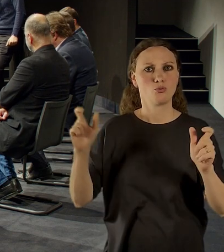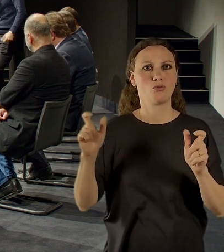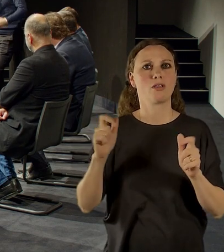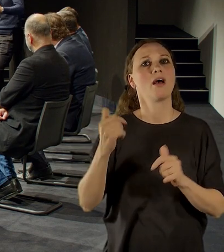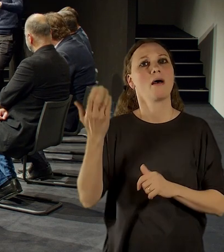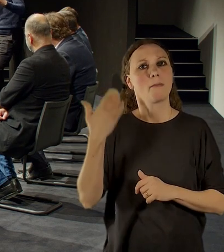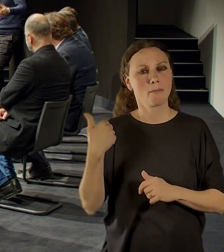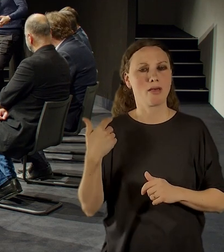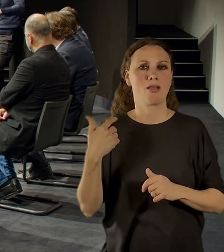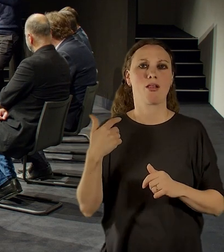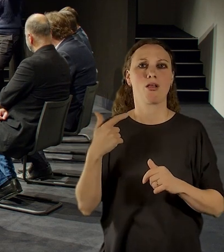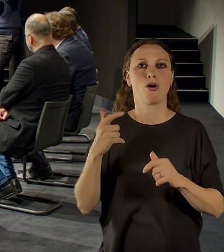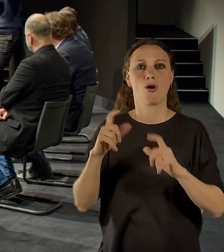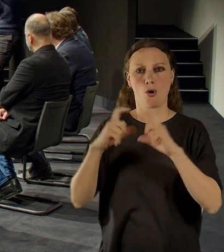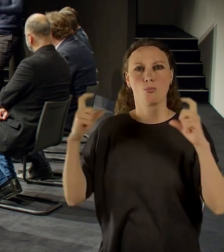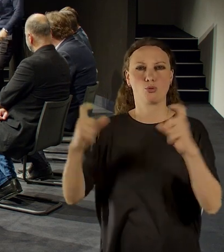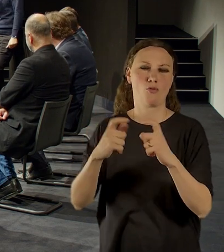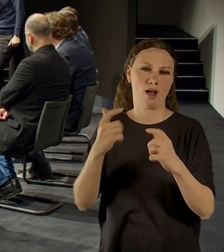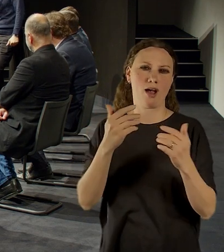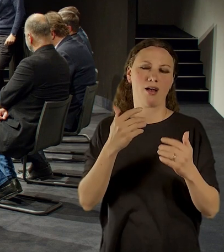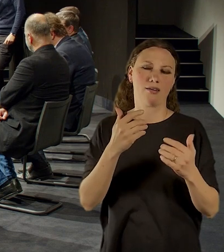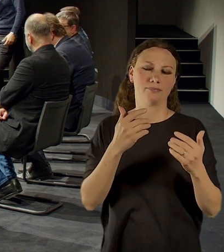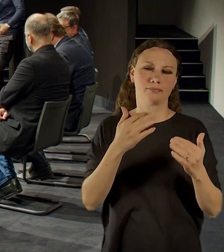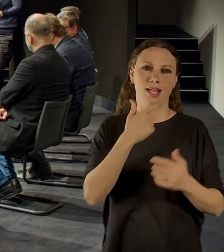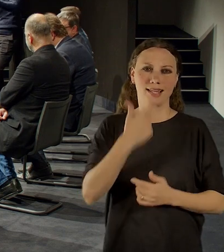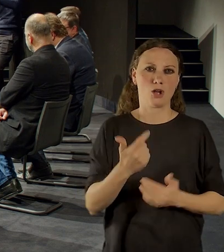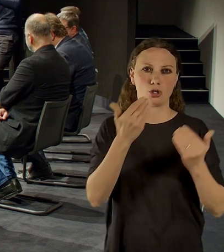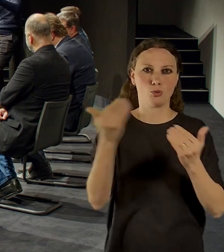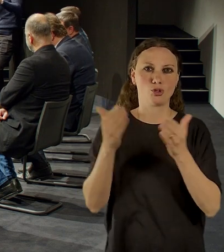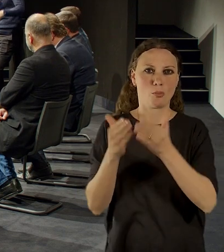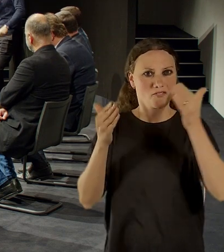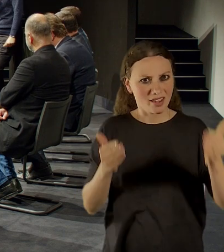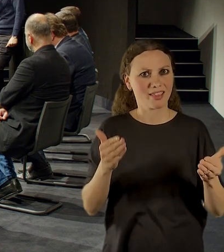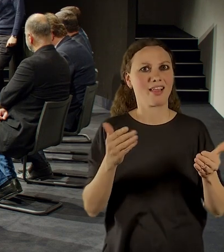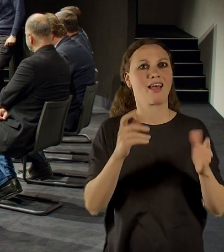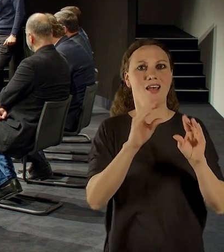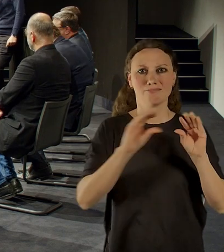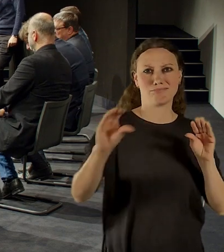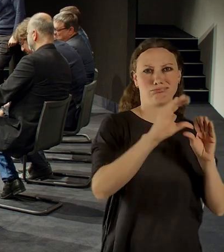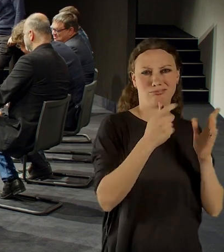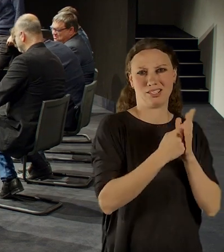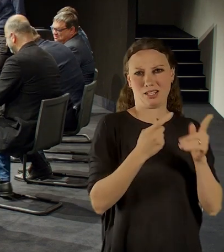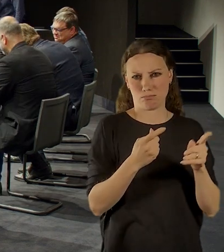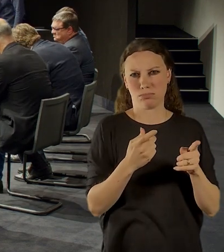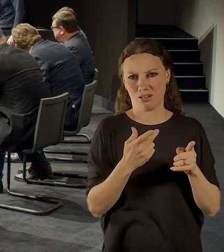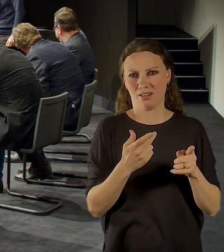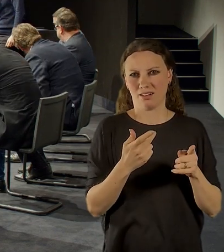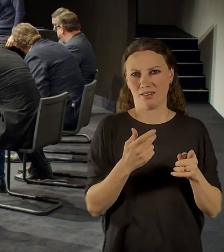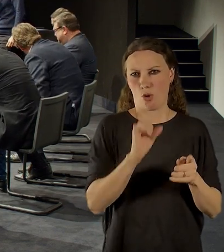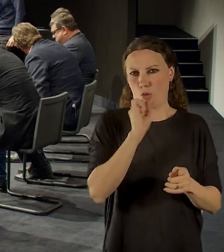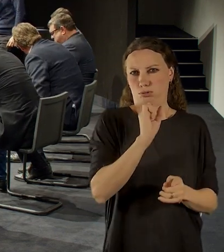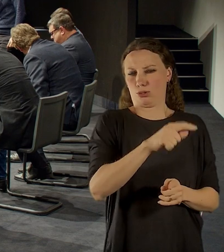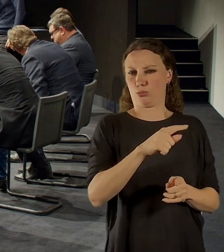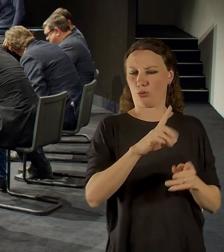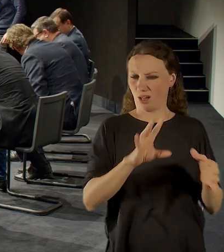spojováno. Zda jste nepřemýšleli třeba, že jedna budova tady Združení projektových ateliérů nebo nějaký jiný dům, který spadá do toho období